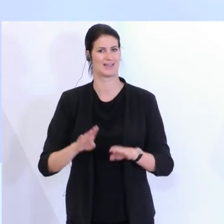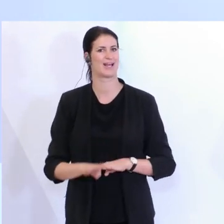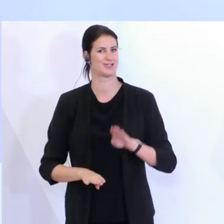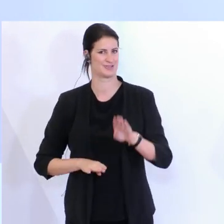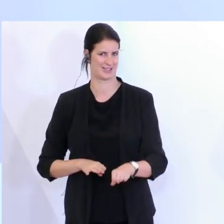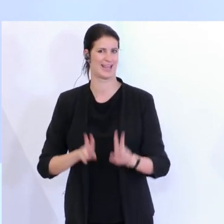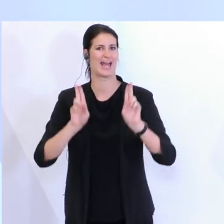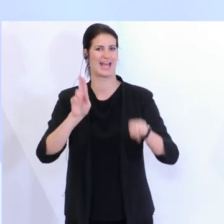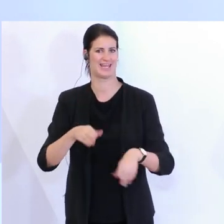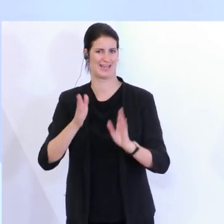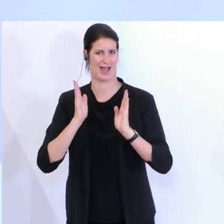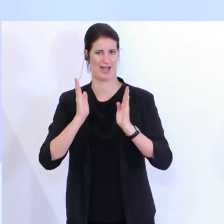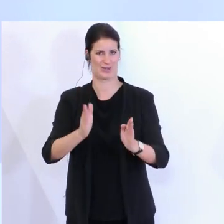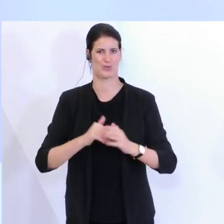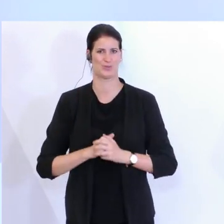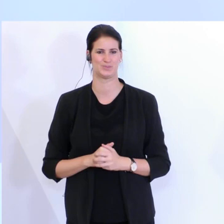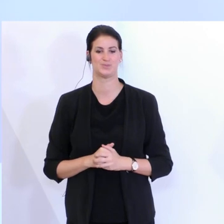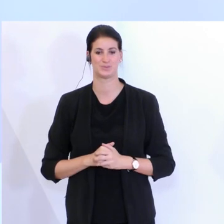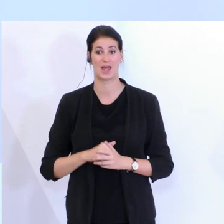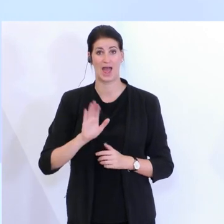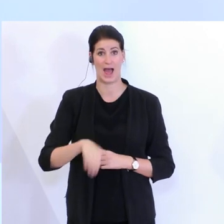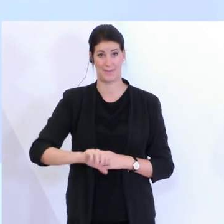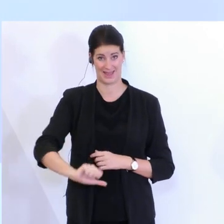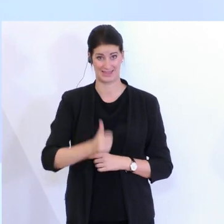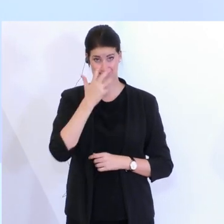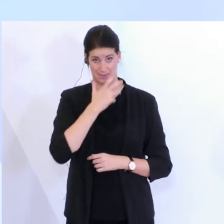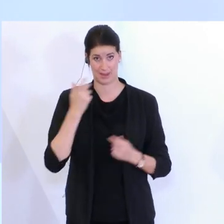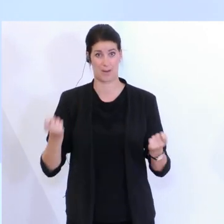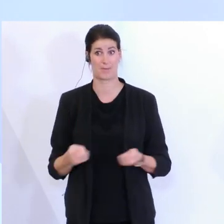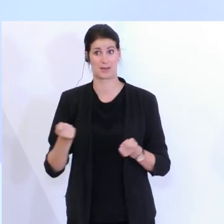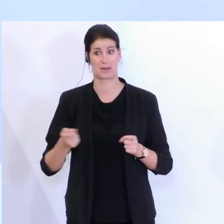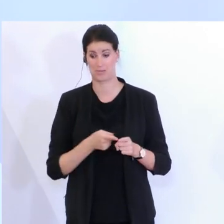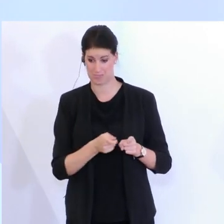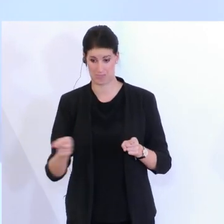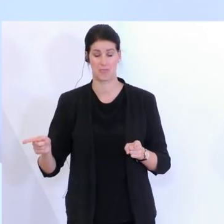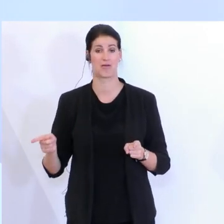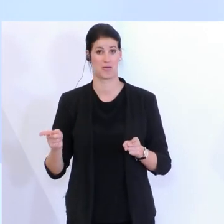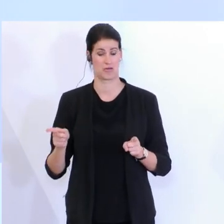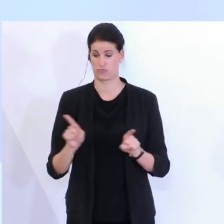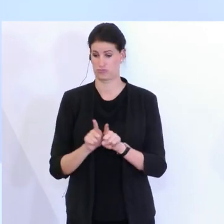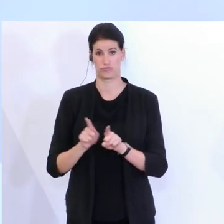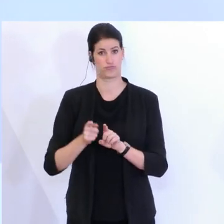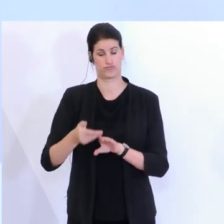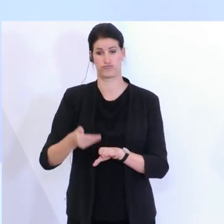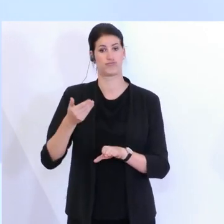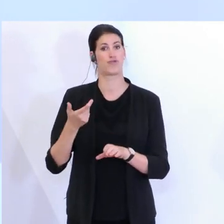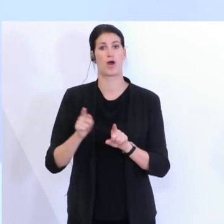Richtung. Das heißt, ab 1. September können sich die Betriebe in bewährter Art und Weise, wie eben auch die